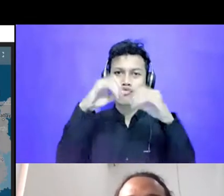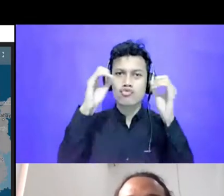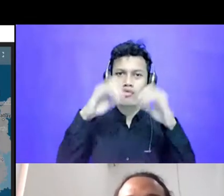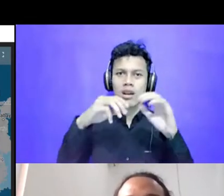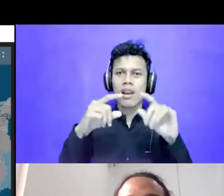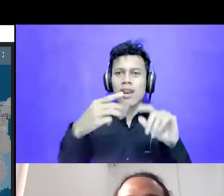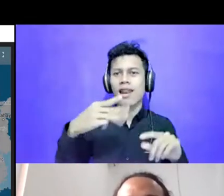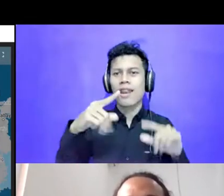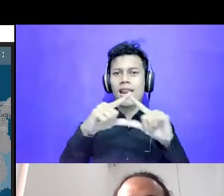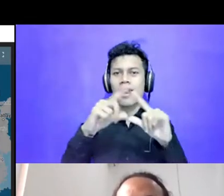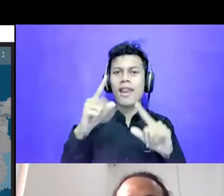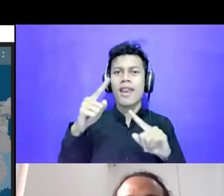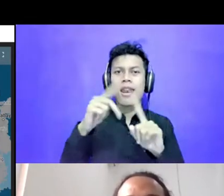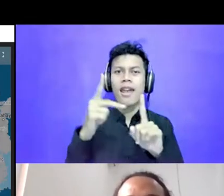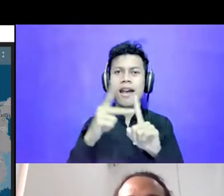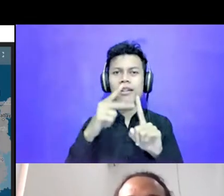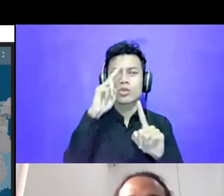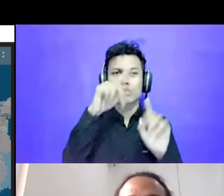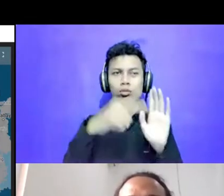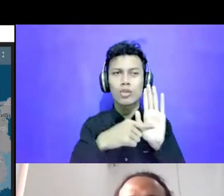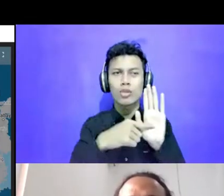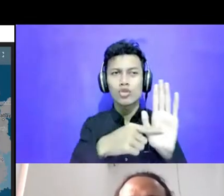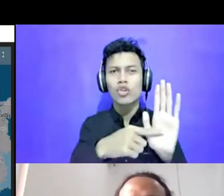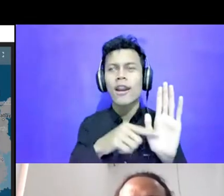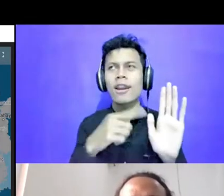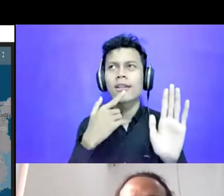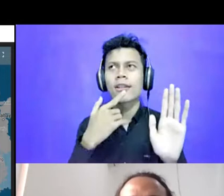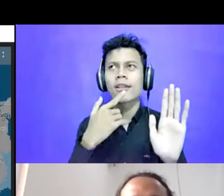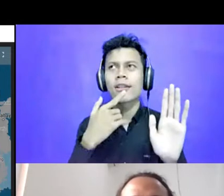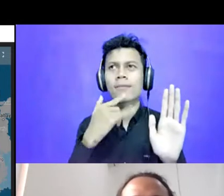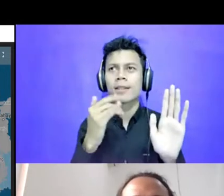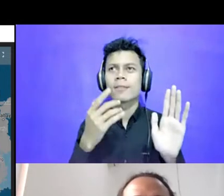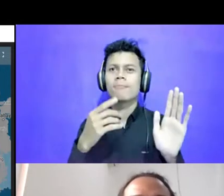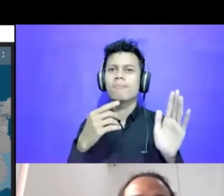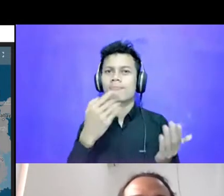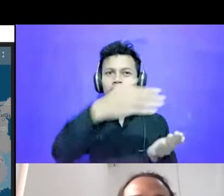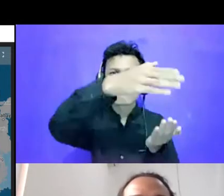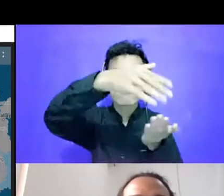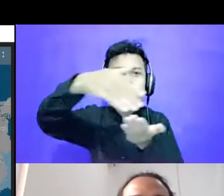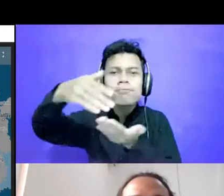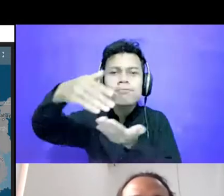Untuk Menunjukkan Titik-titik Pengambilan Sample Dari